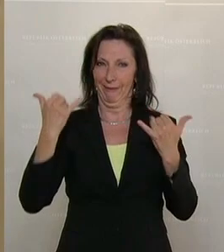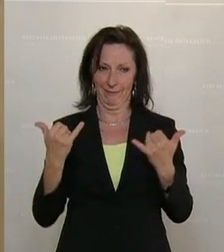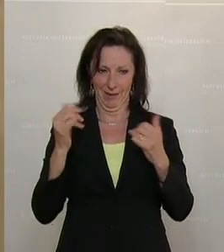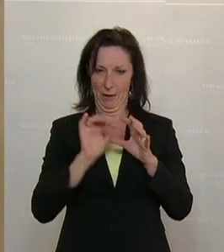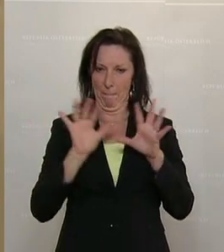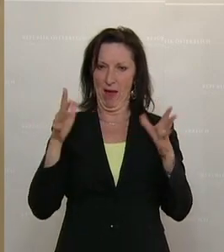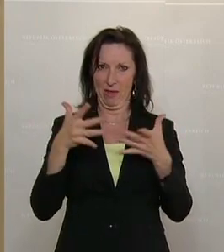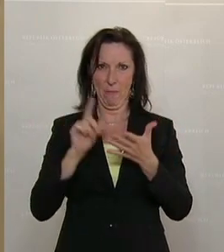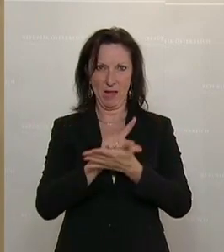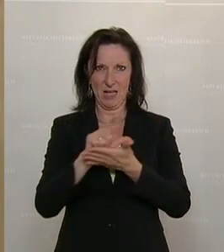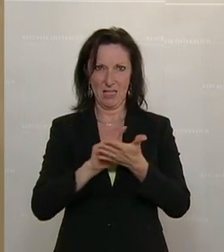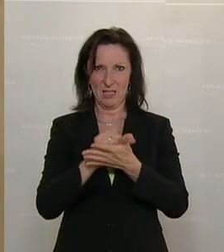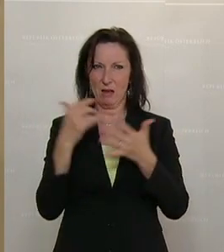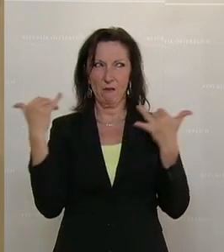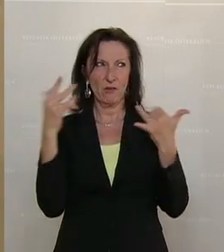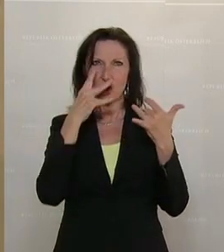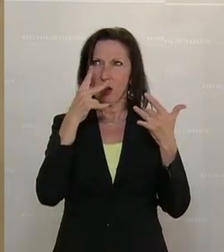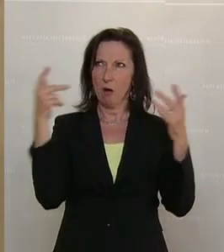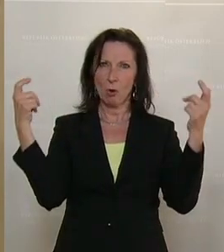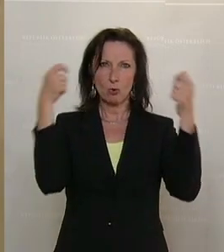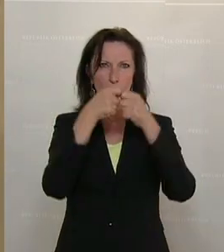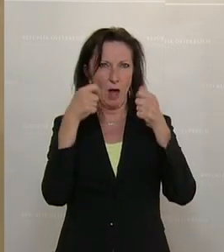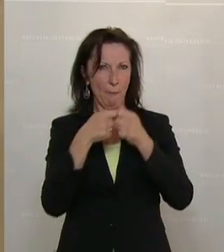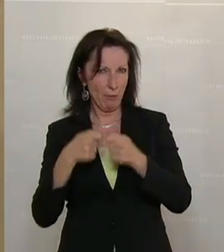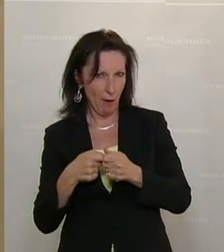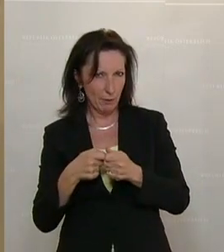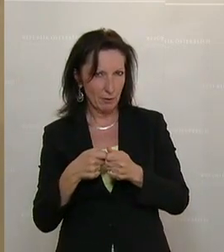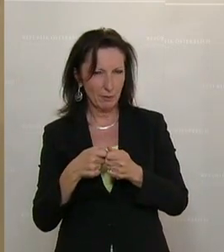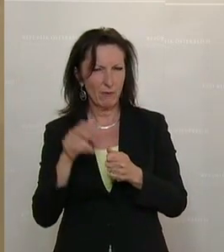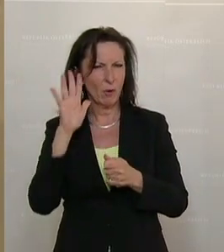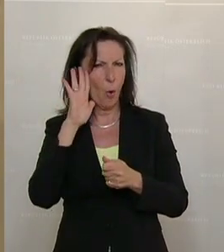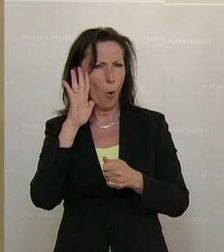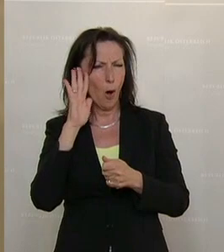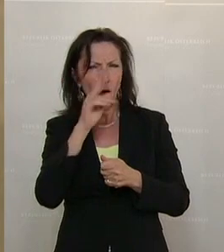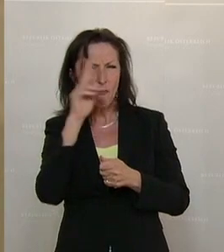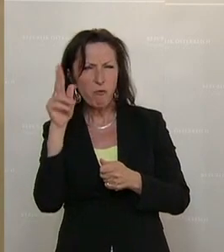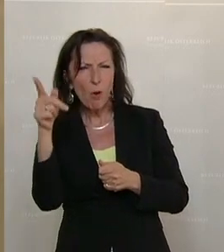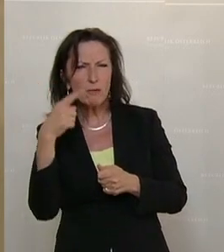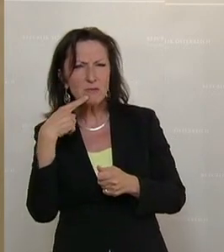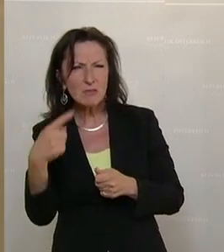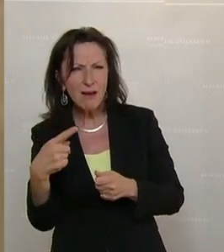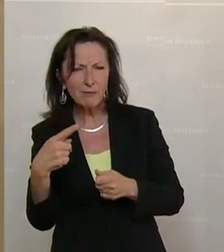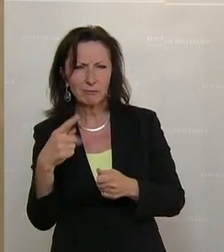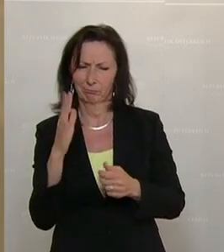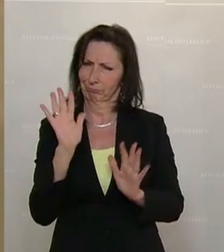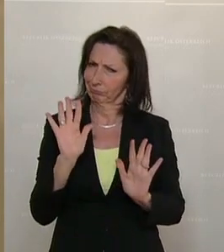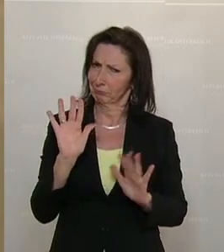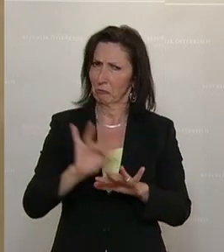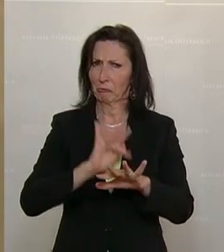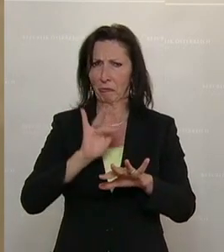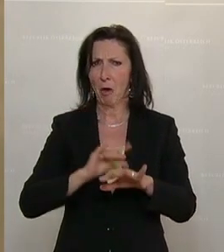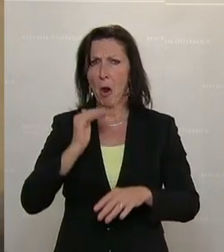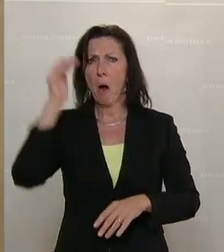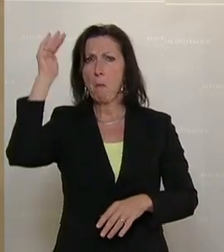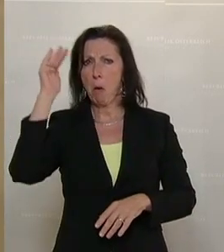Da hat man ja den Eindruck, wenn man so die Erzählungen oder Berichte aus der Bevölkerung hört, dass in unseren Behörden die linke Hand